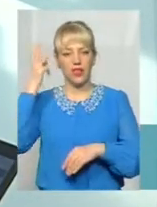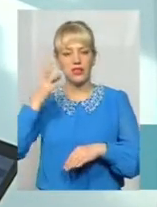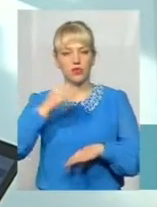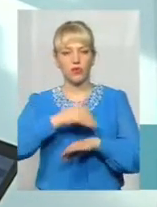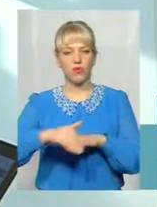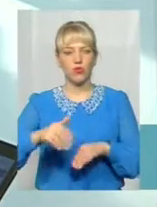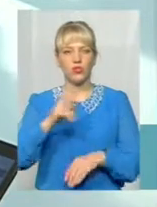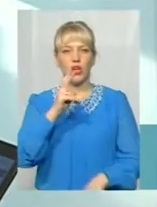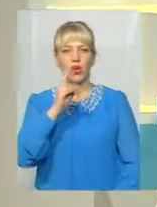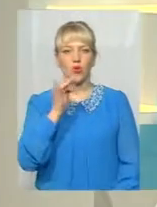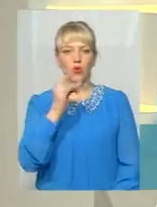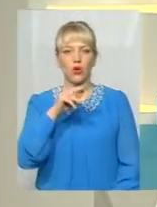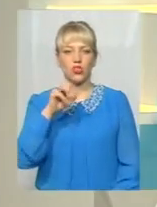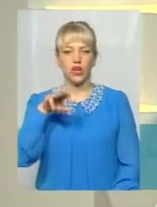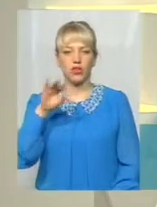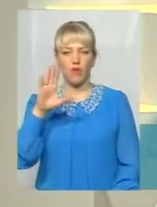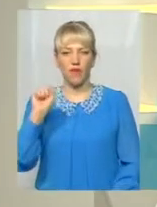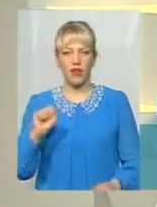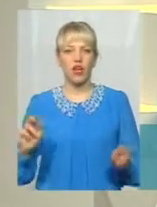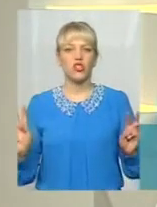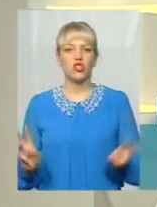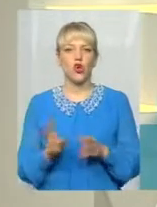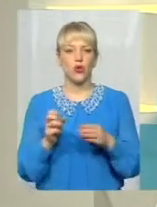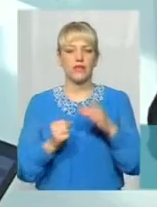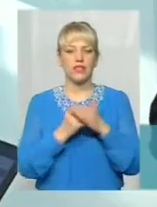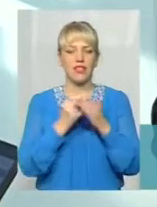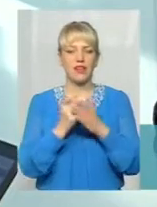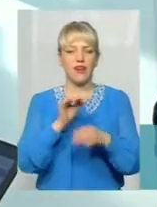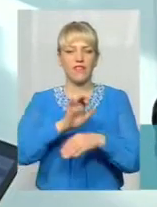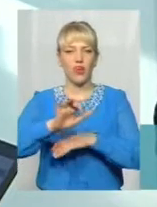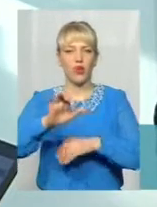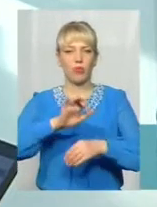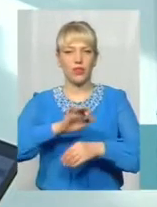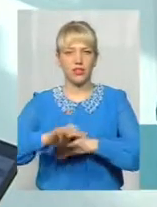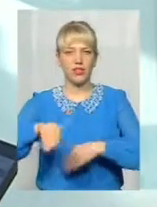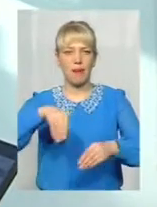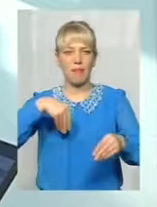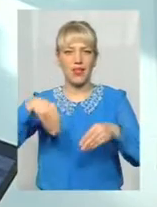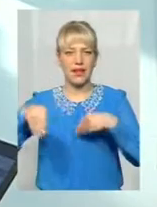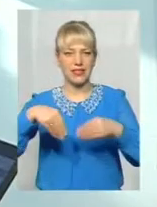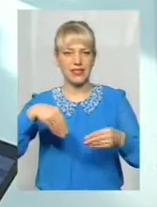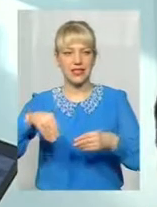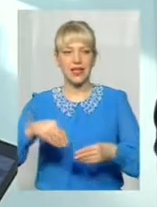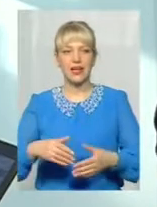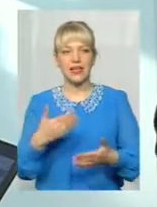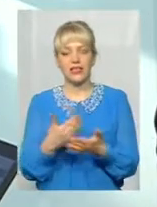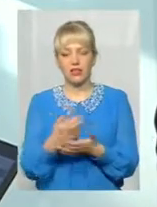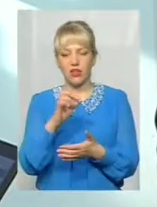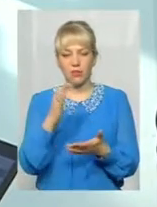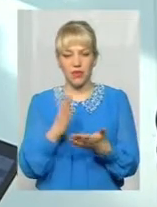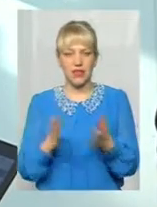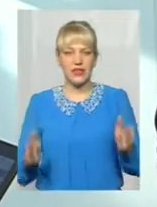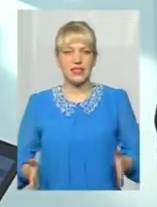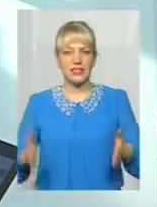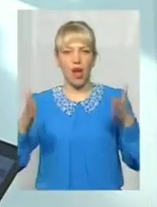на виробництві пластику. Тобто, здавалося б, є забор, все в